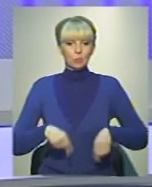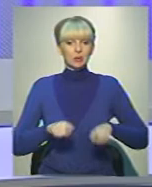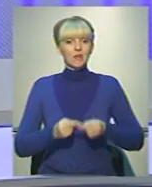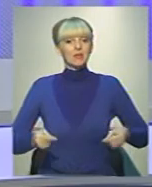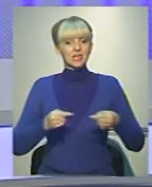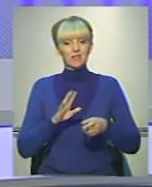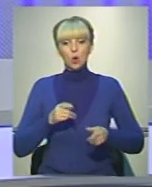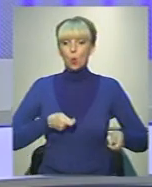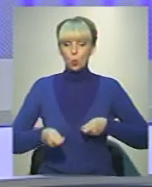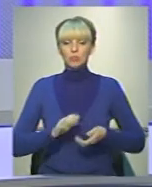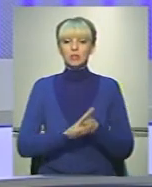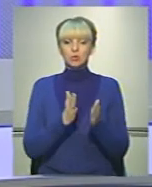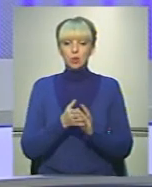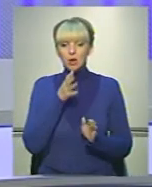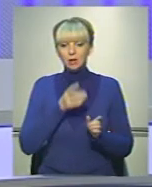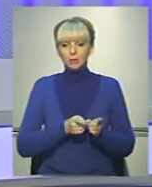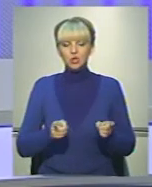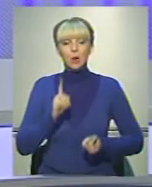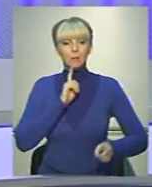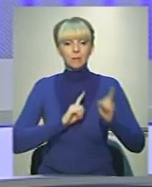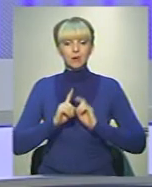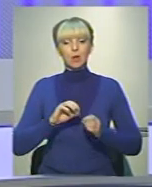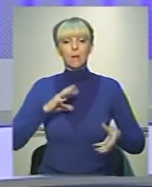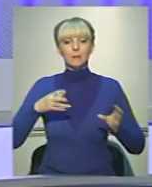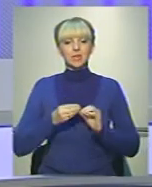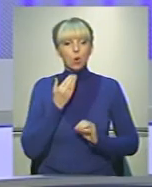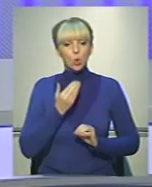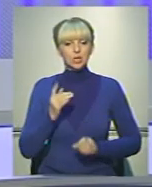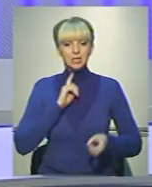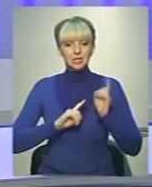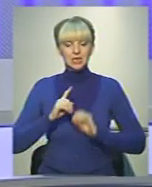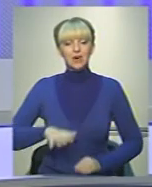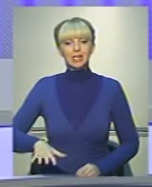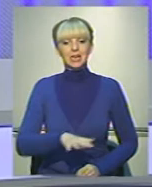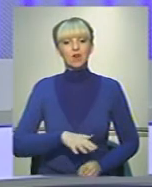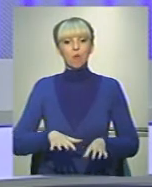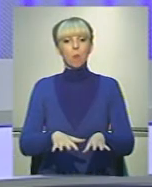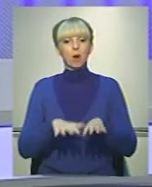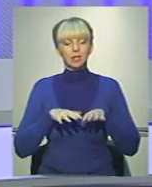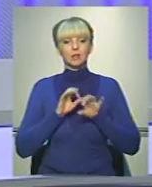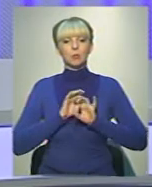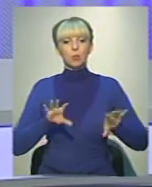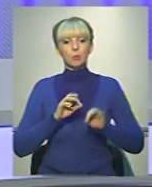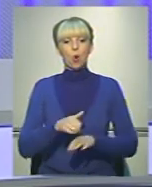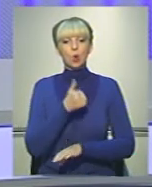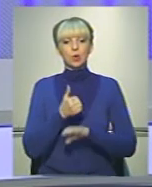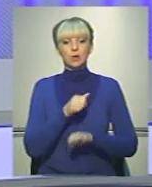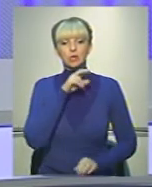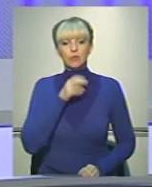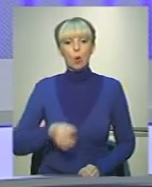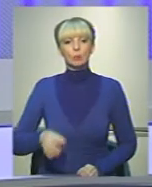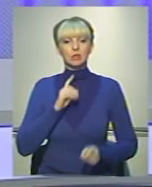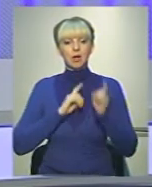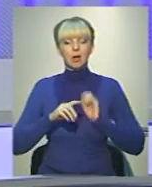визначили в уряді. Ситуацію під час брифінгу щодо підсумків останньої сесії краєвого парламенту прокоментував голова Чернівецької